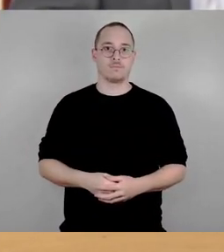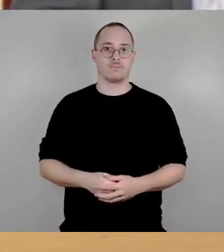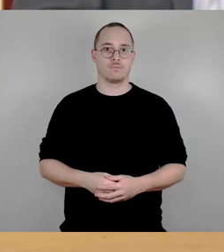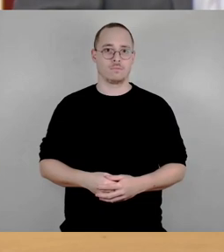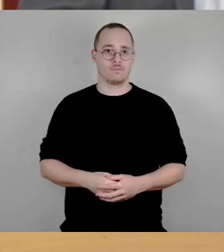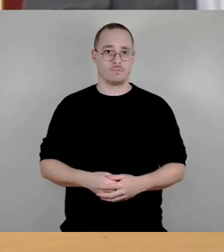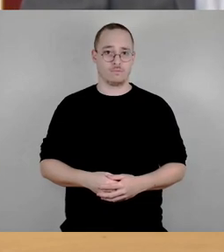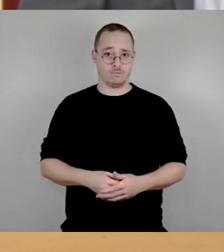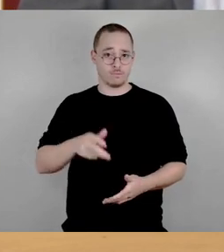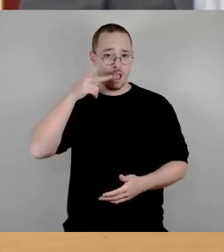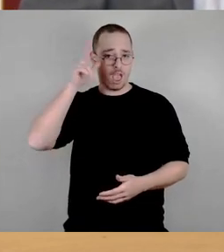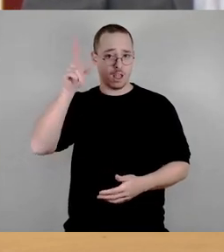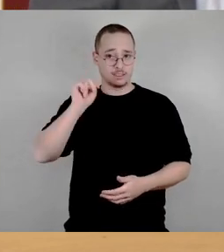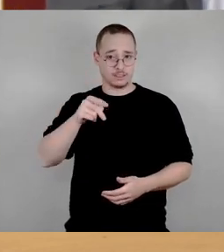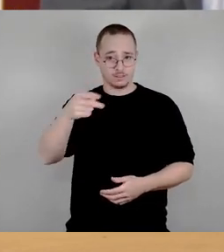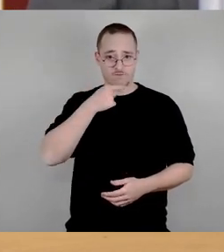Nietzsche? Dann, bitteschön.